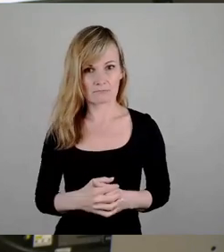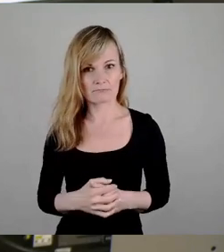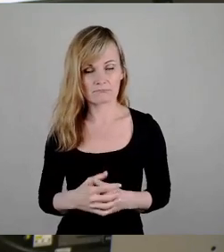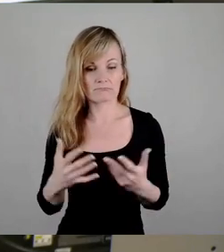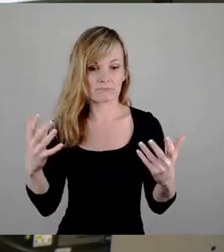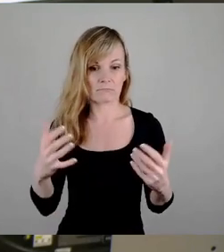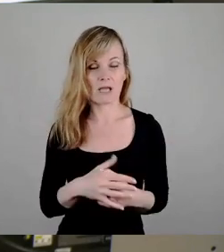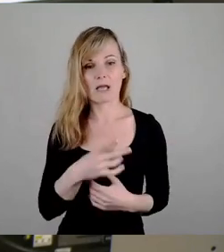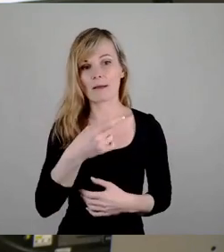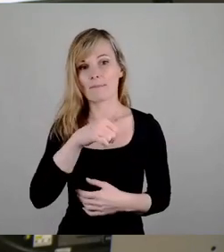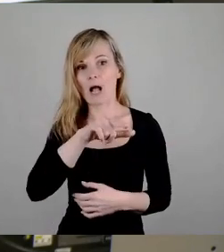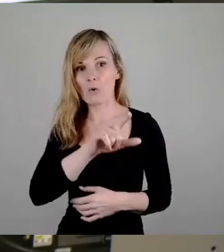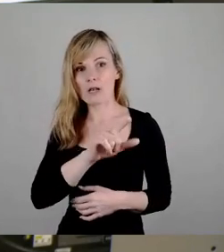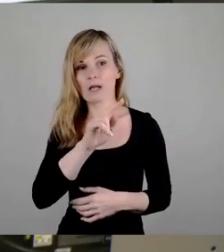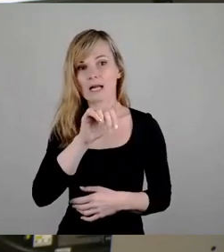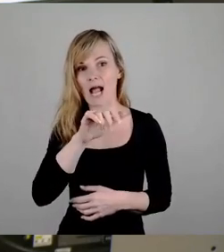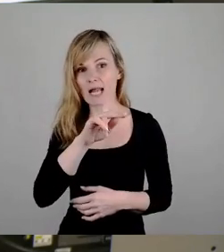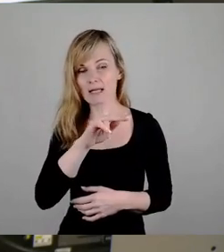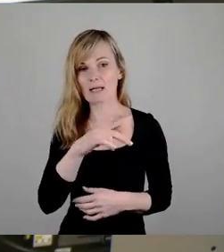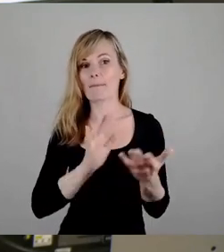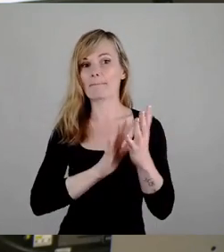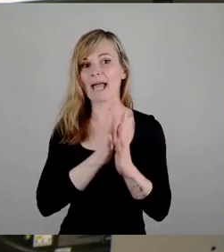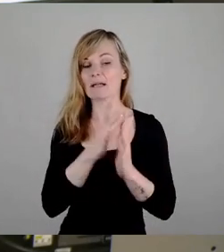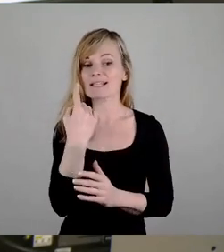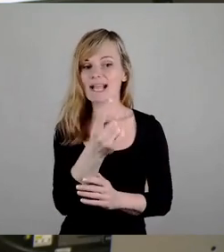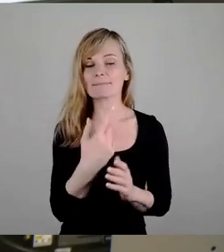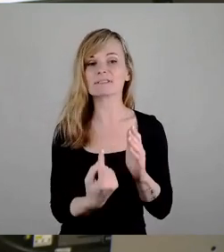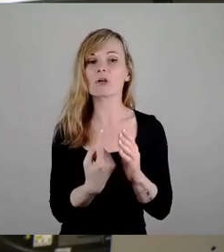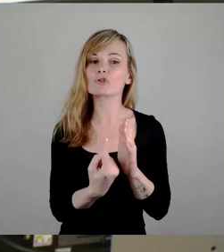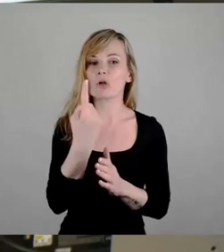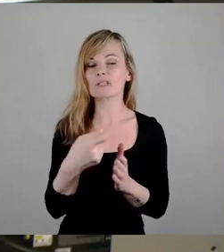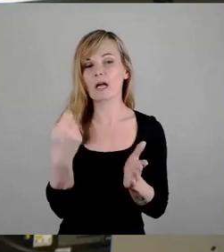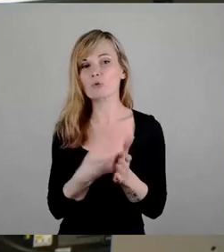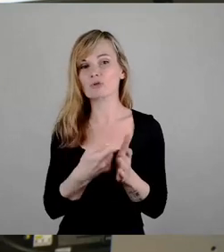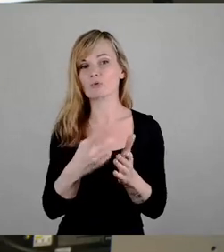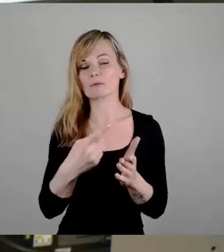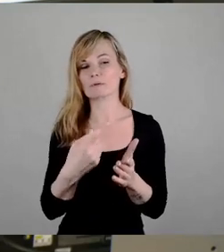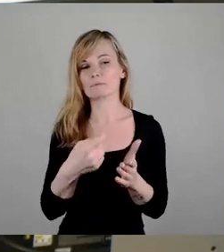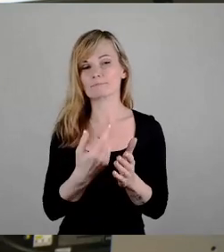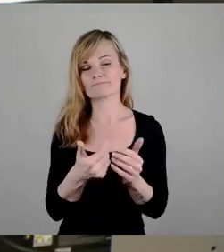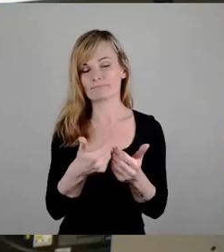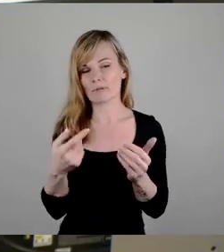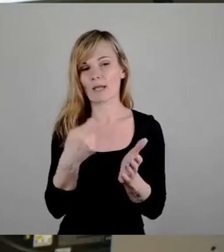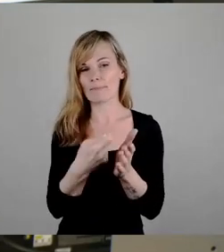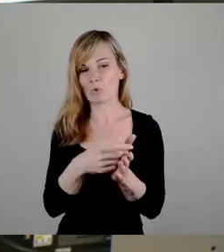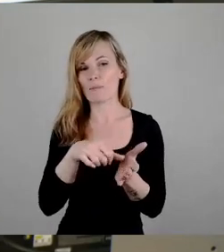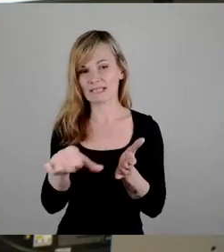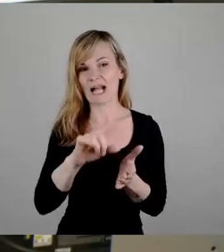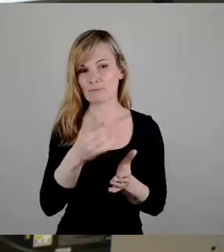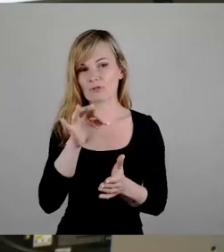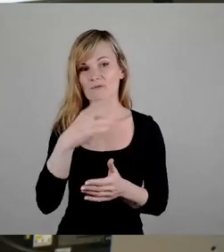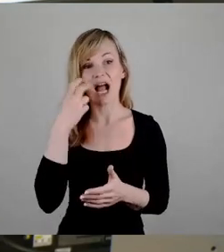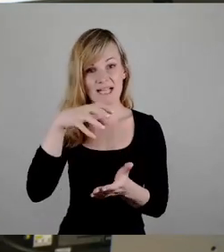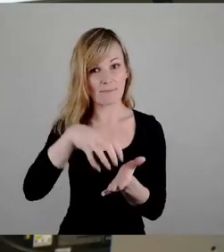Paul Kalkbrenner, der muss eine Sondernutzungsgebühr zahlen für den Altmarkt und zwar nicht schlecht und die